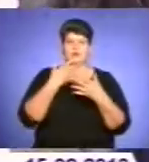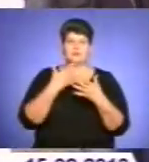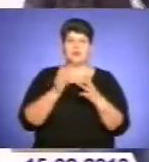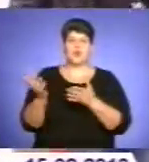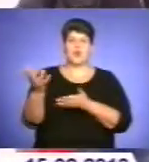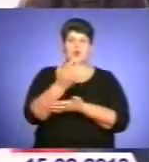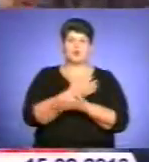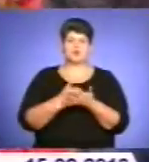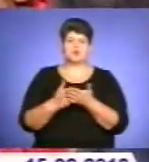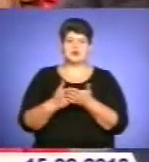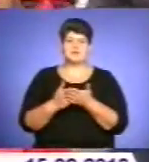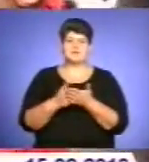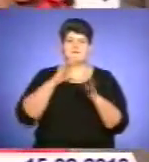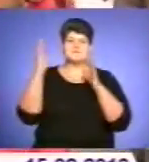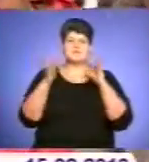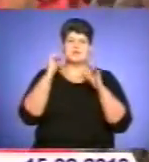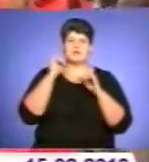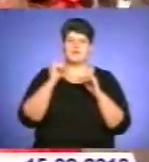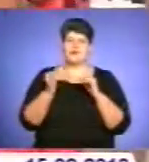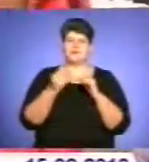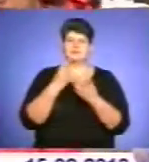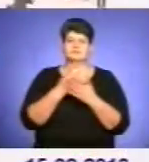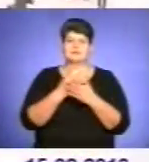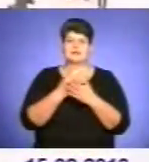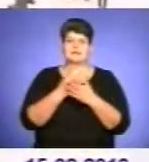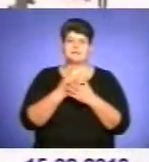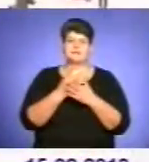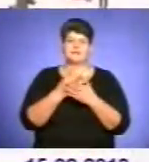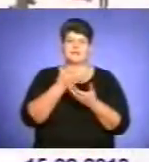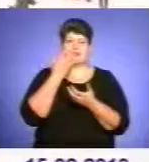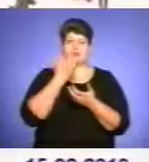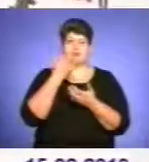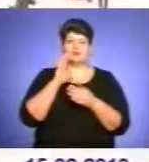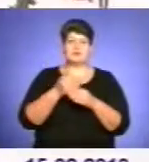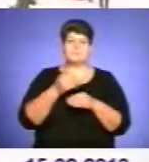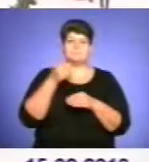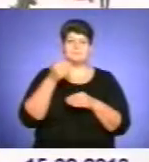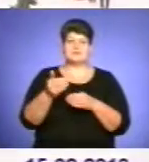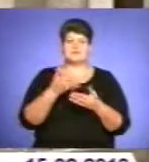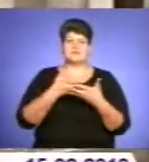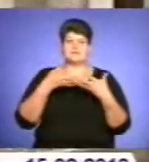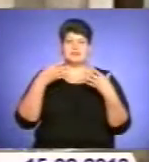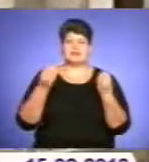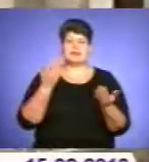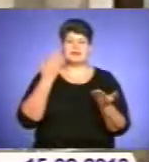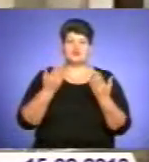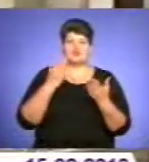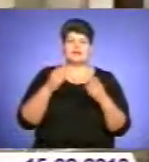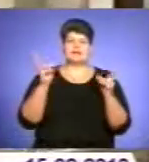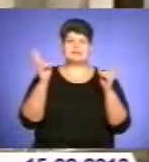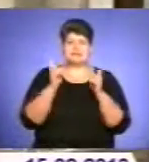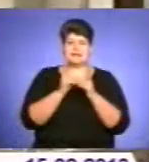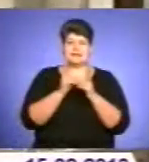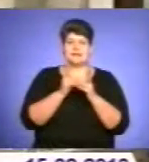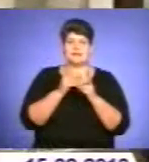та роїння бджіл. Вітер – погана ознака, від лига – чекай пізньої весни. Казали ще й таке, як настрітення півень наб